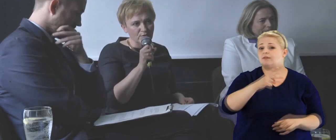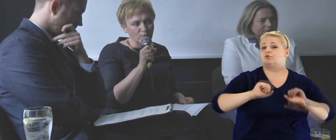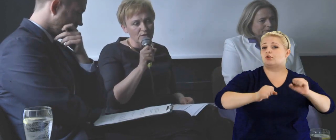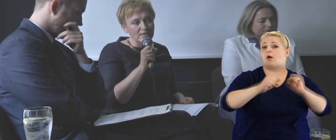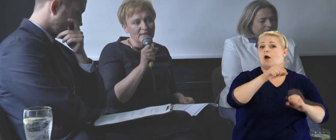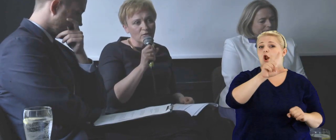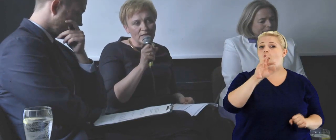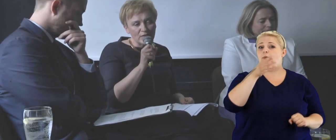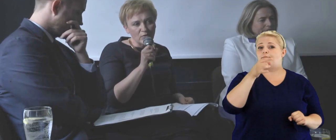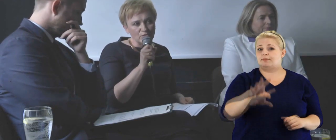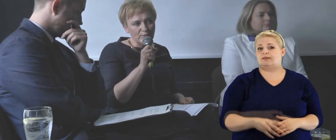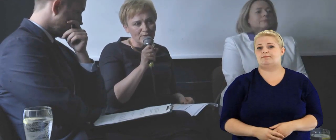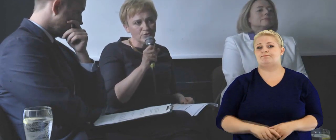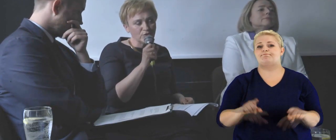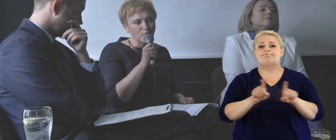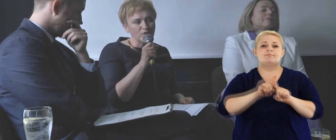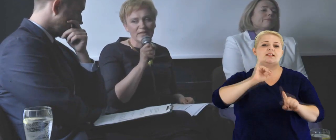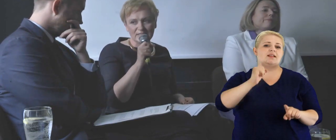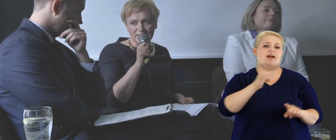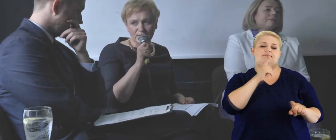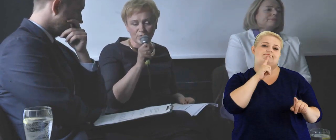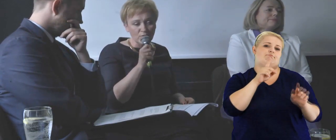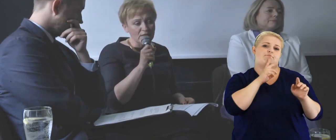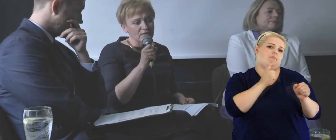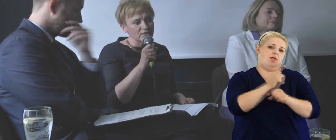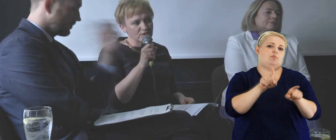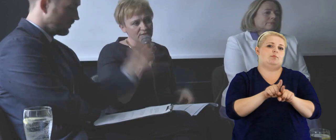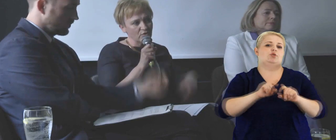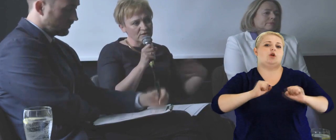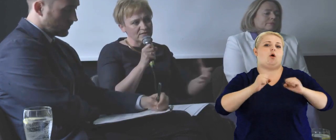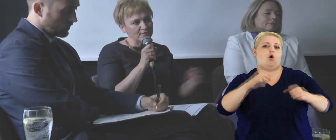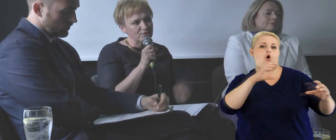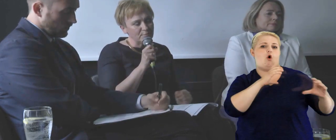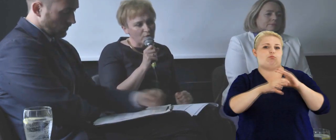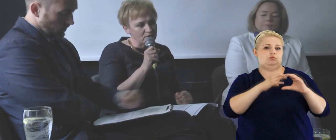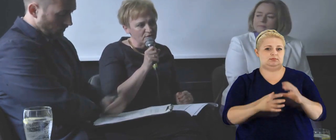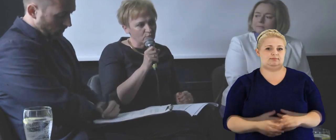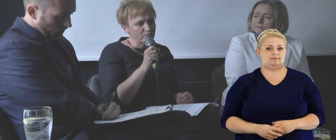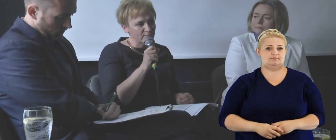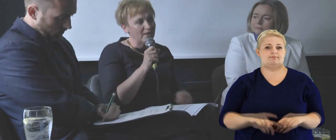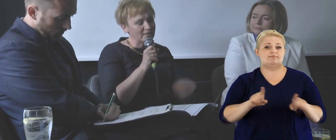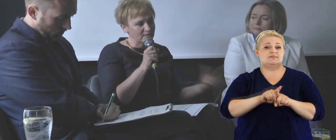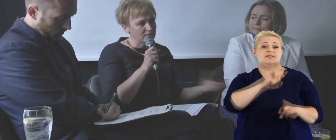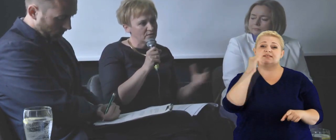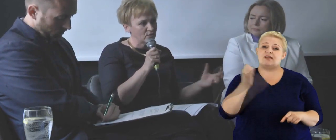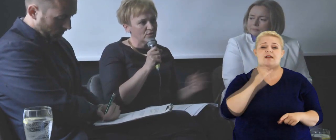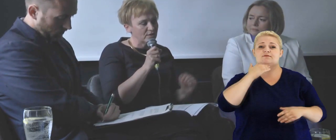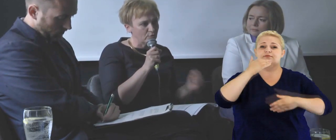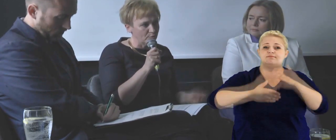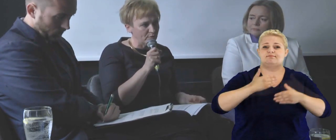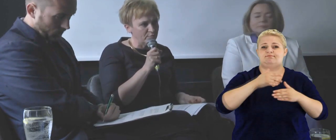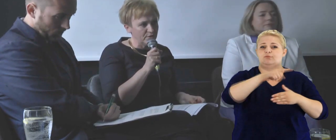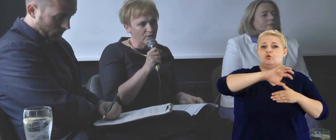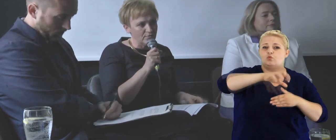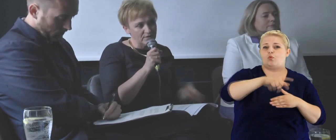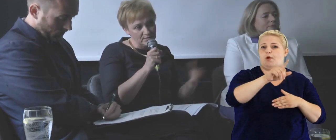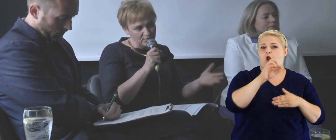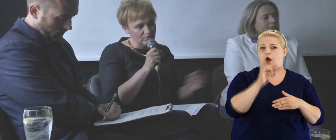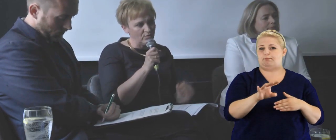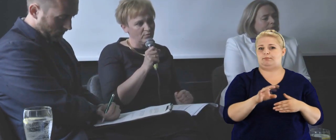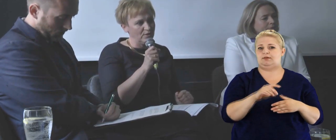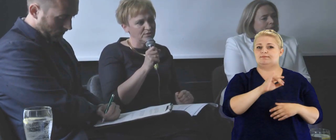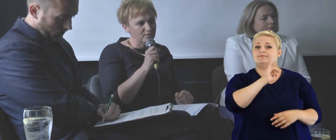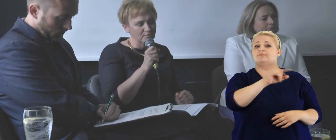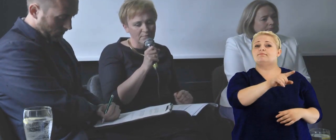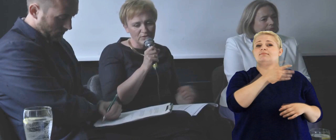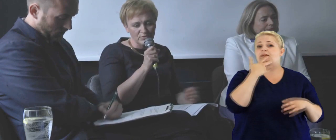lobbingową, jaką na taką działalność komunikacyjną, czyli to jest zawsze proces, który wymaga z jednej strony tej grupy lobbingowej,